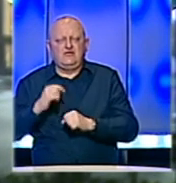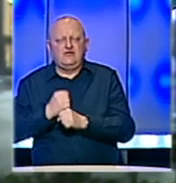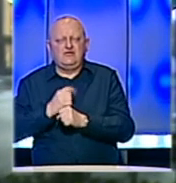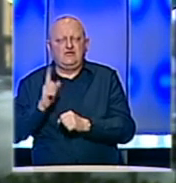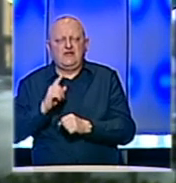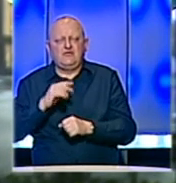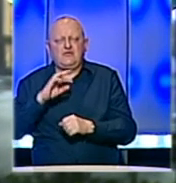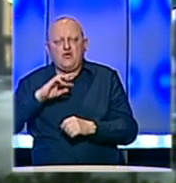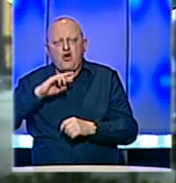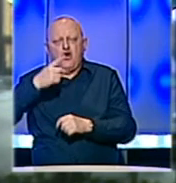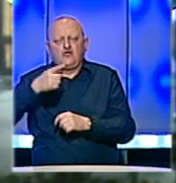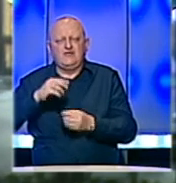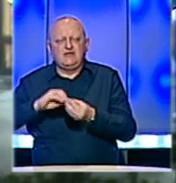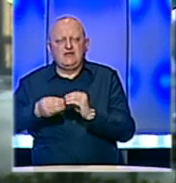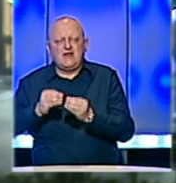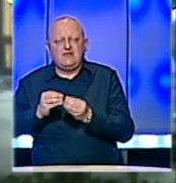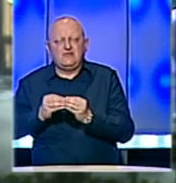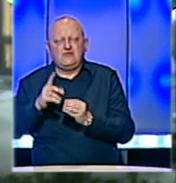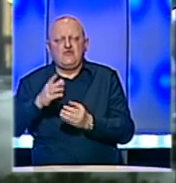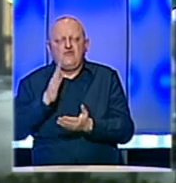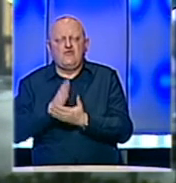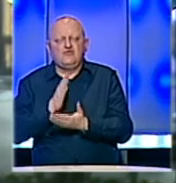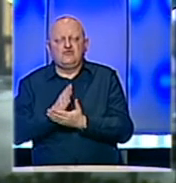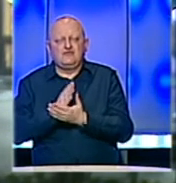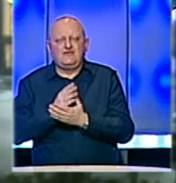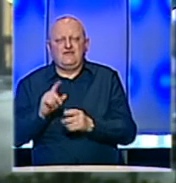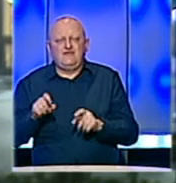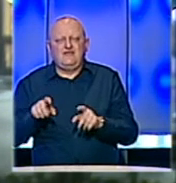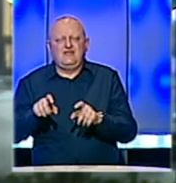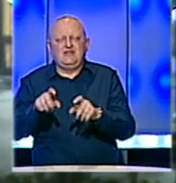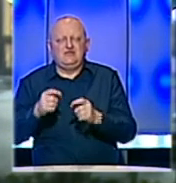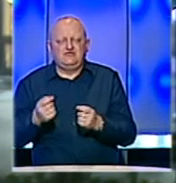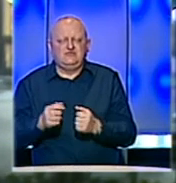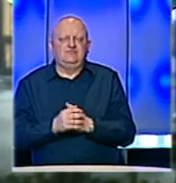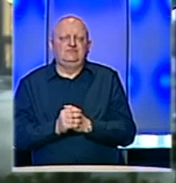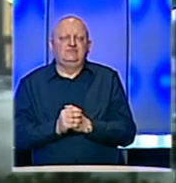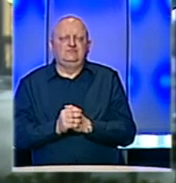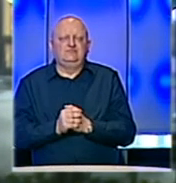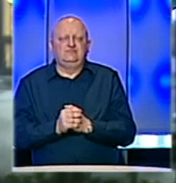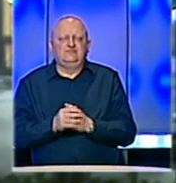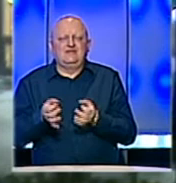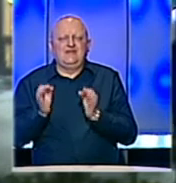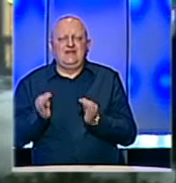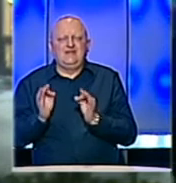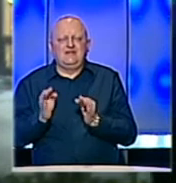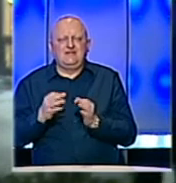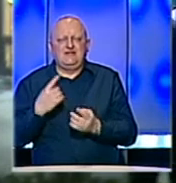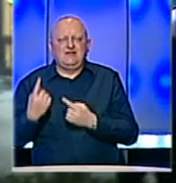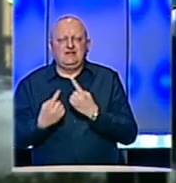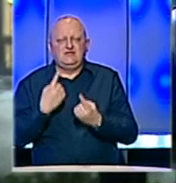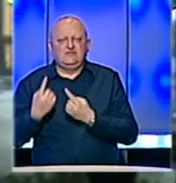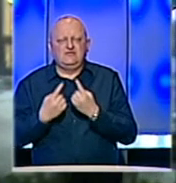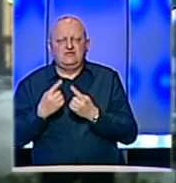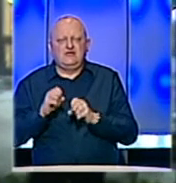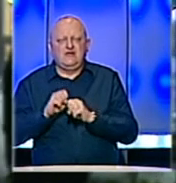adekvatno odgovoriti na problem, u ovom slučaju virus korona. Dakle, vanredna situacija